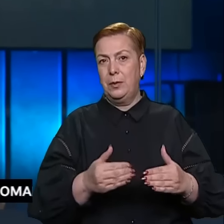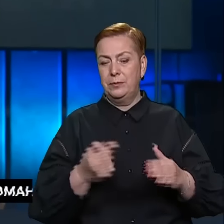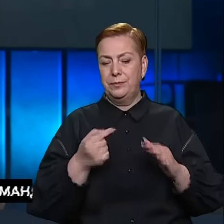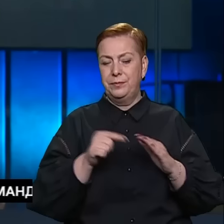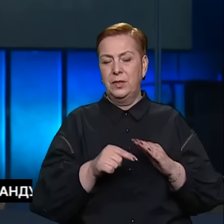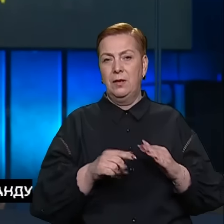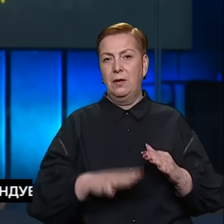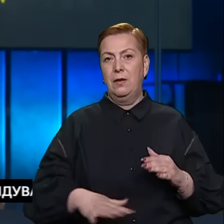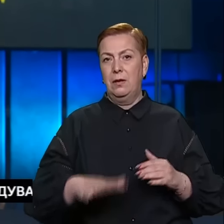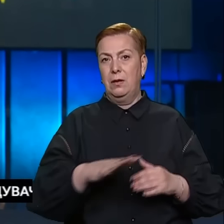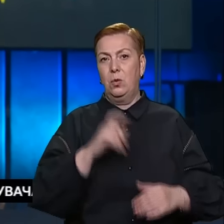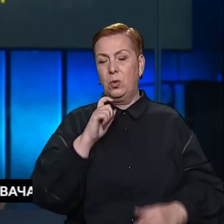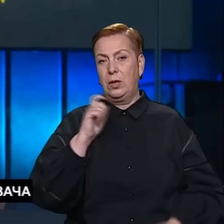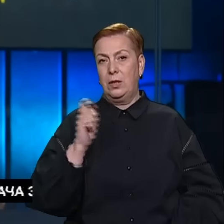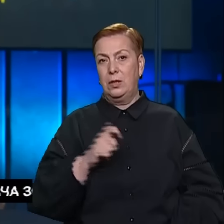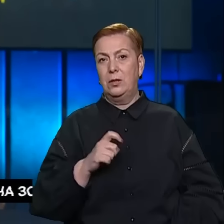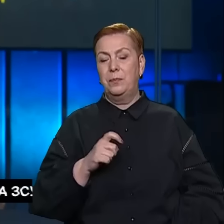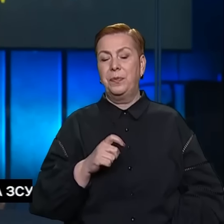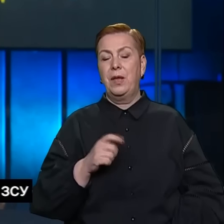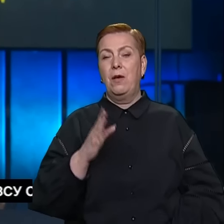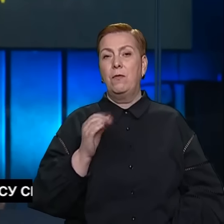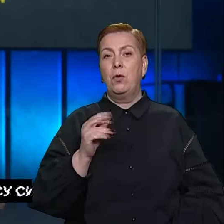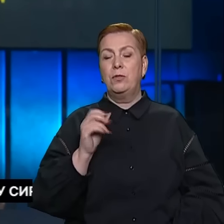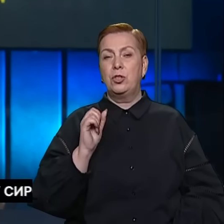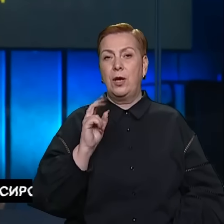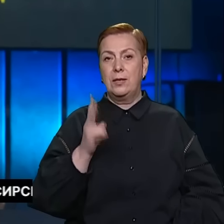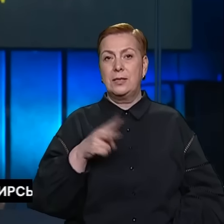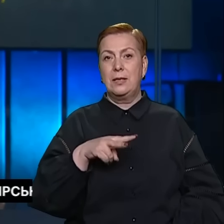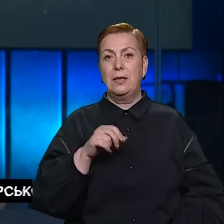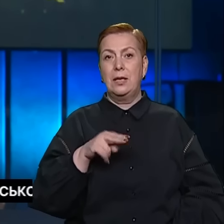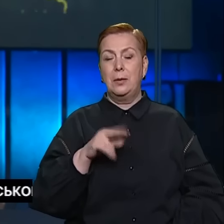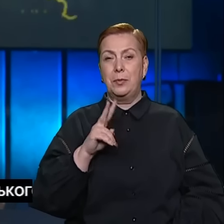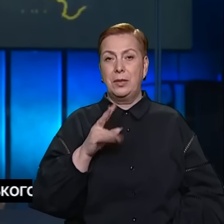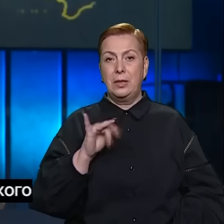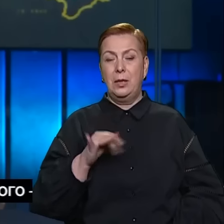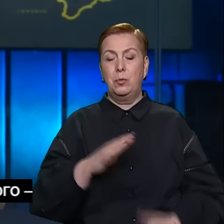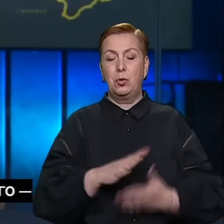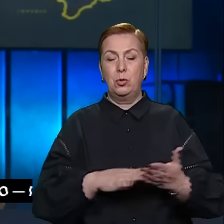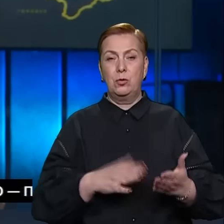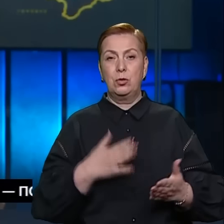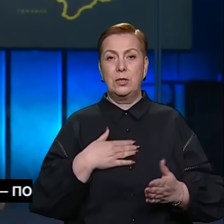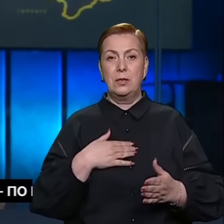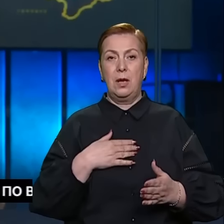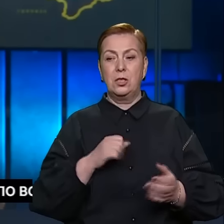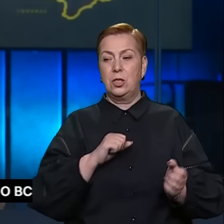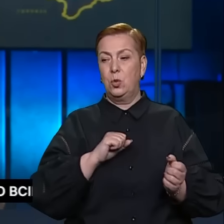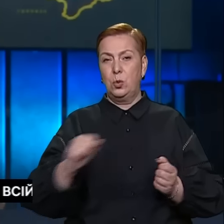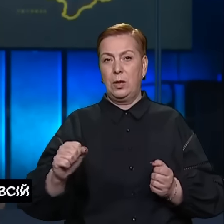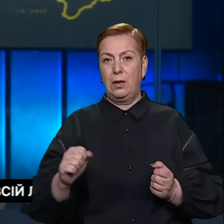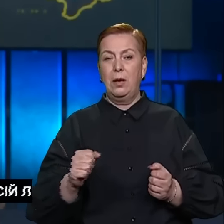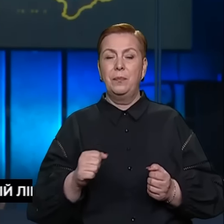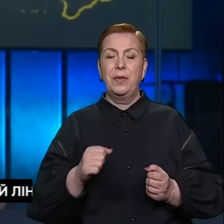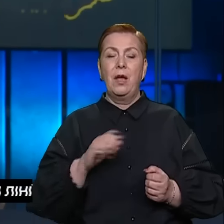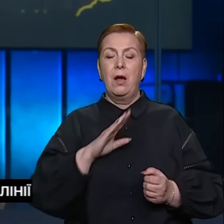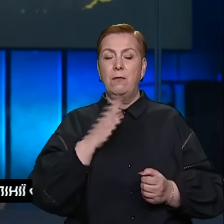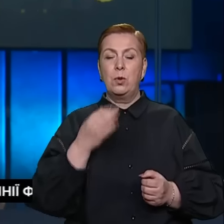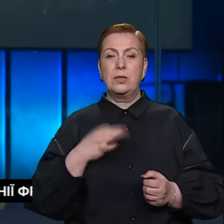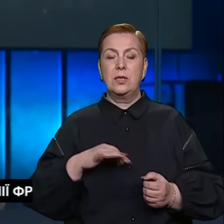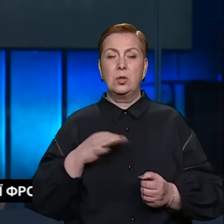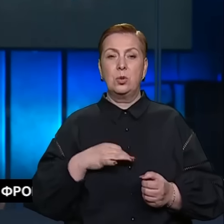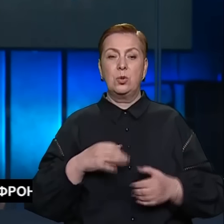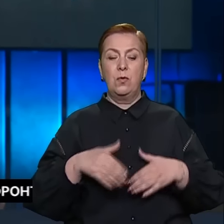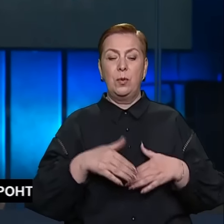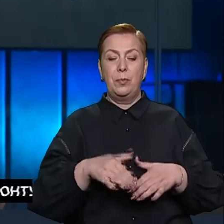напрямках населених пунктів Липці та Вовчанськ, Харківської області, продовжуються наші контрудари. Ворог застосовує піхоту і